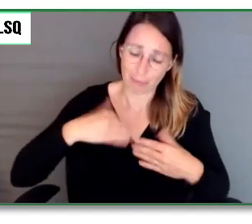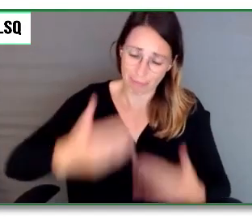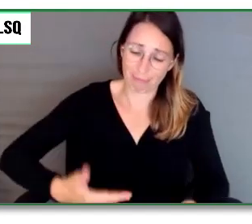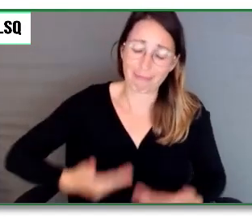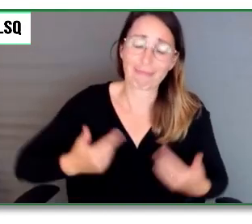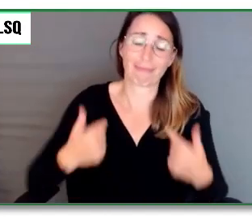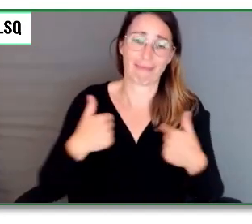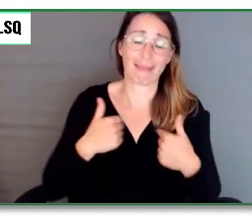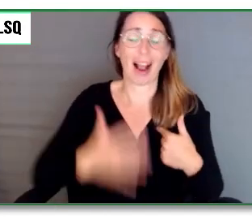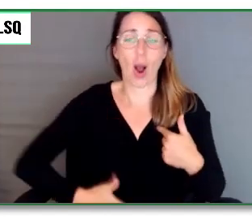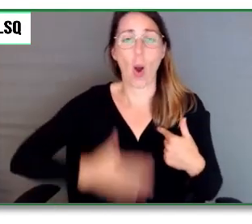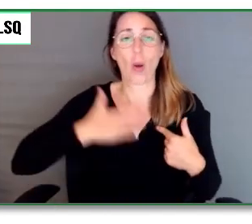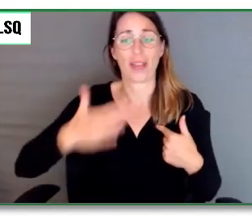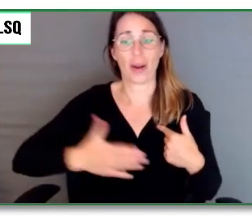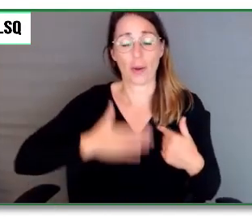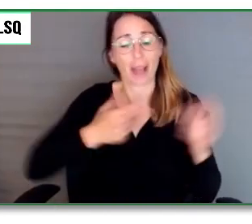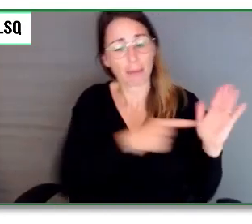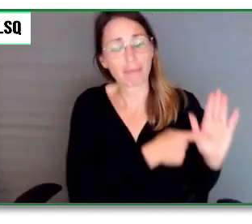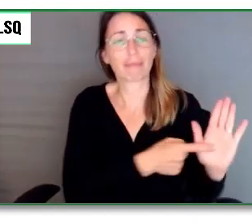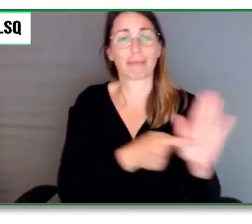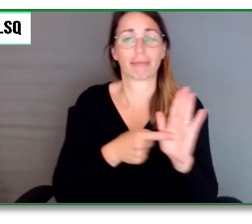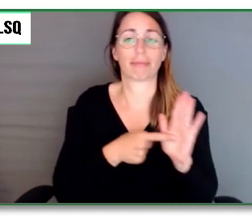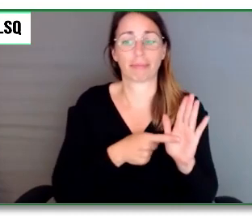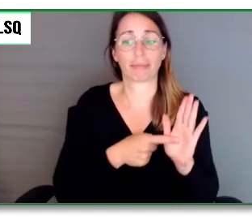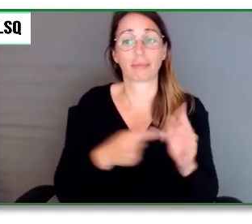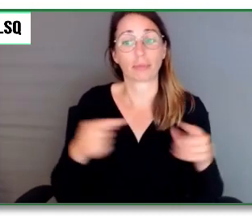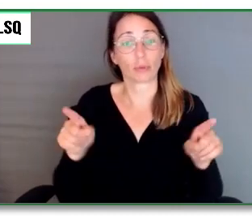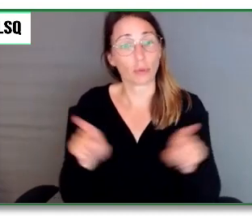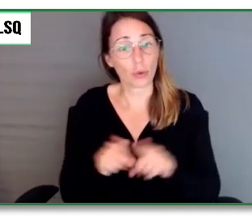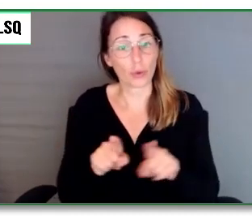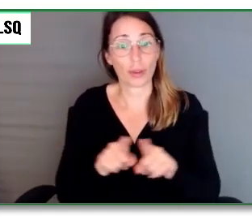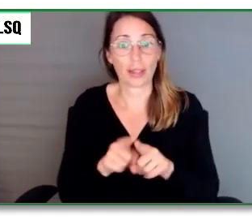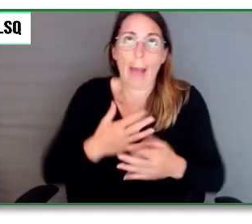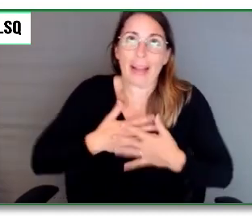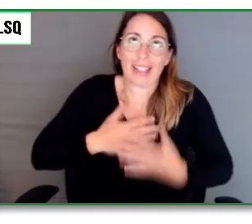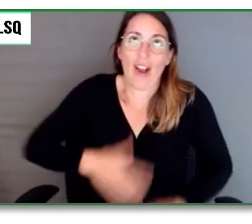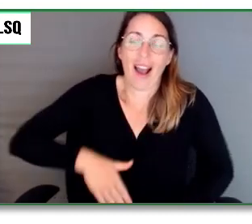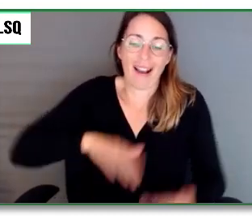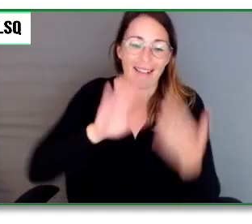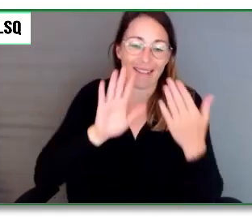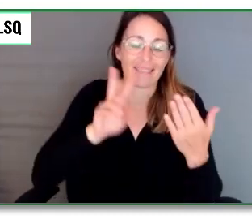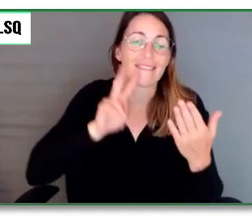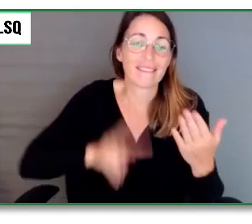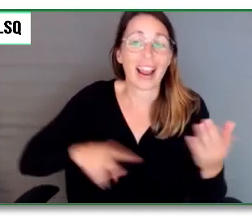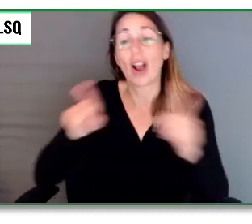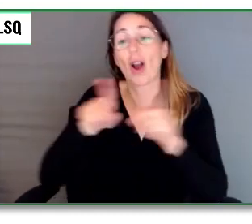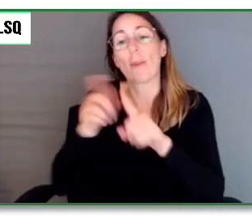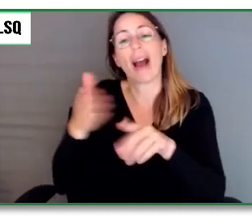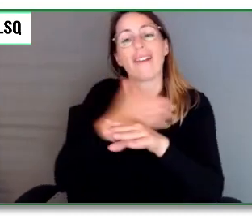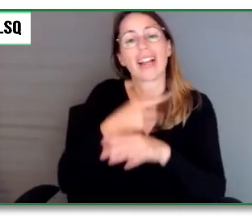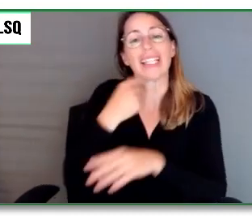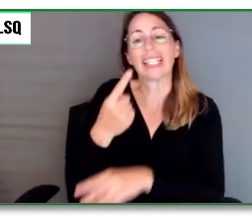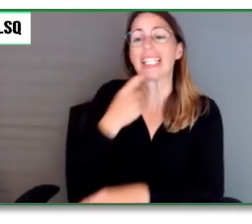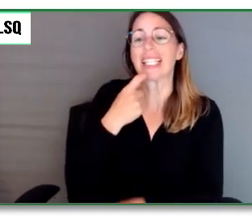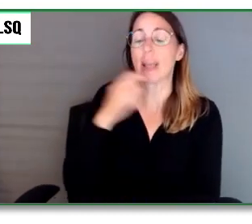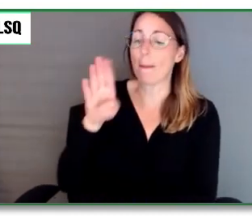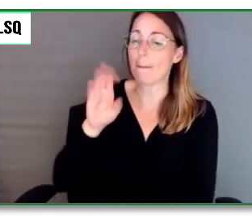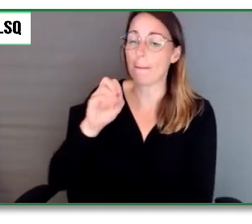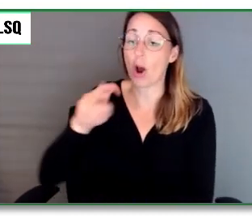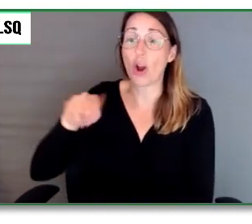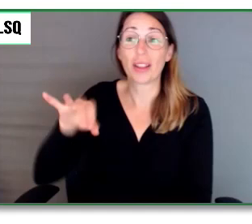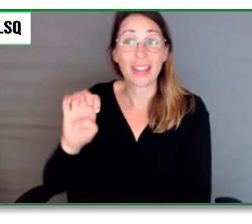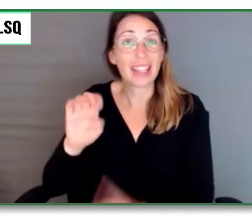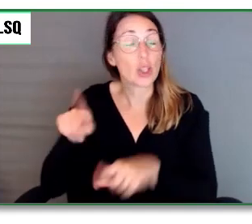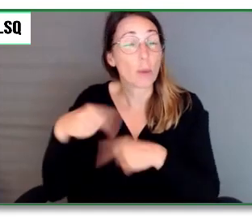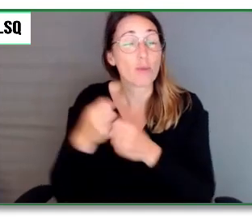beaucoup. J'aurais aimé concevoir en personne, car Bonnie, comme l'a déjà dit, a été une référence pour moi depuis des années. Je sais que